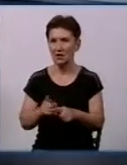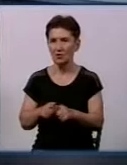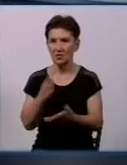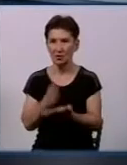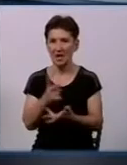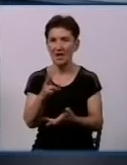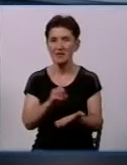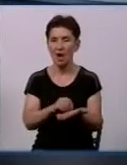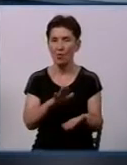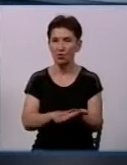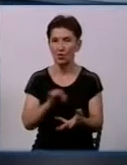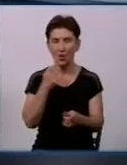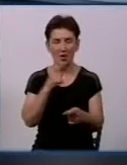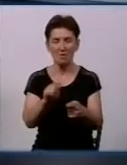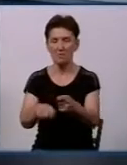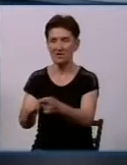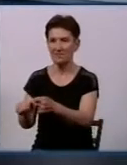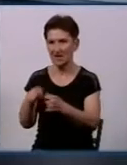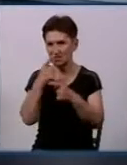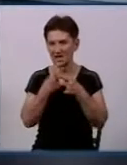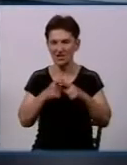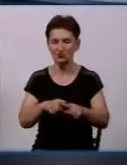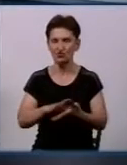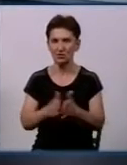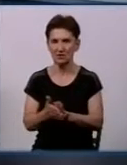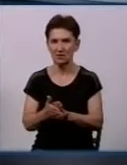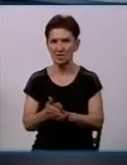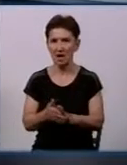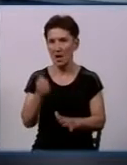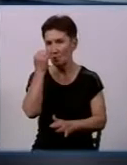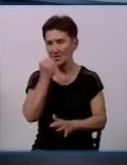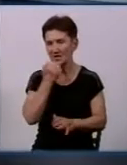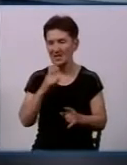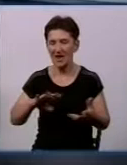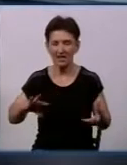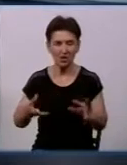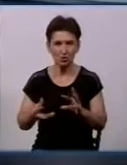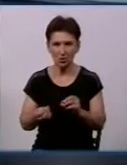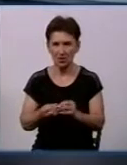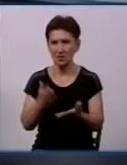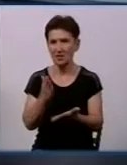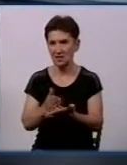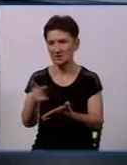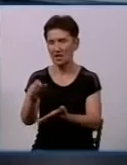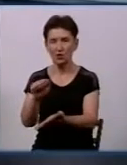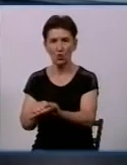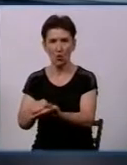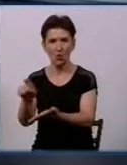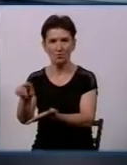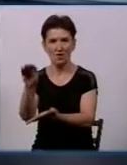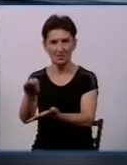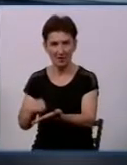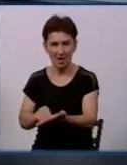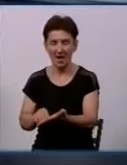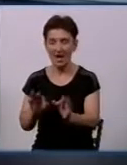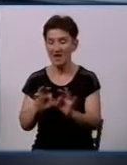на обліку в місті і перевіряється їх технічний стан. Відповідно до результатів перевірки складаються відповідні документи, інформацію